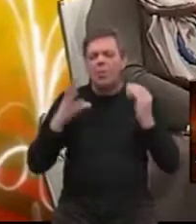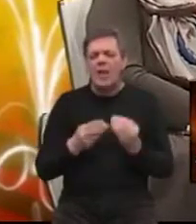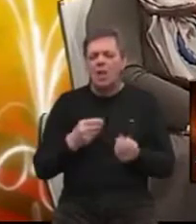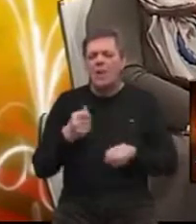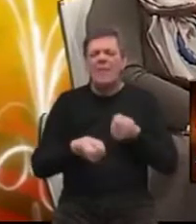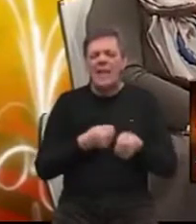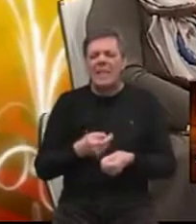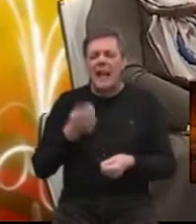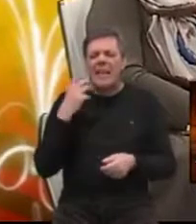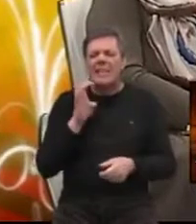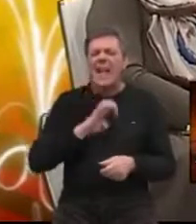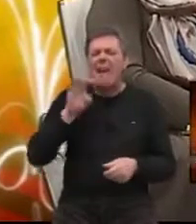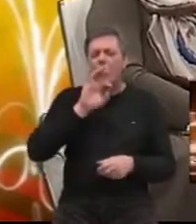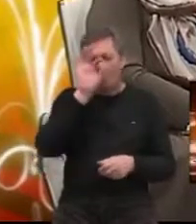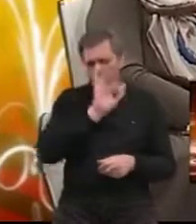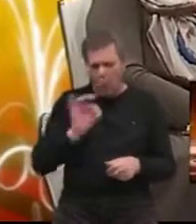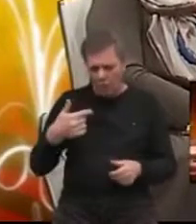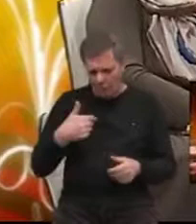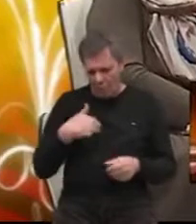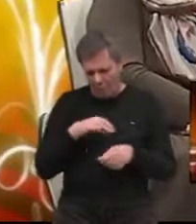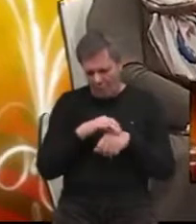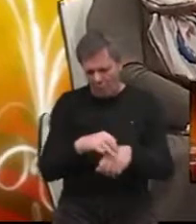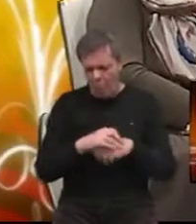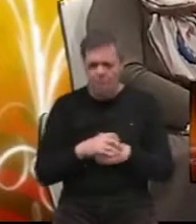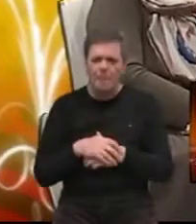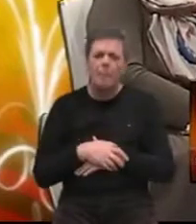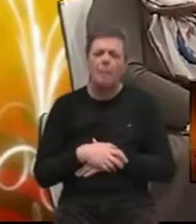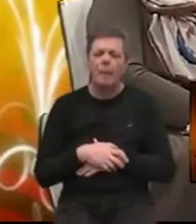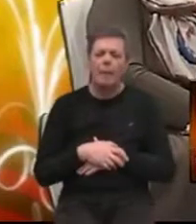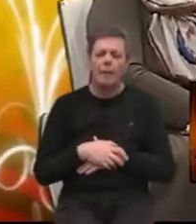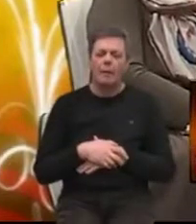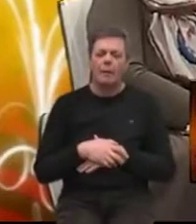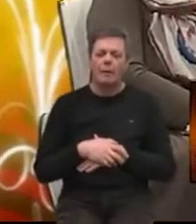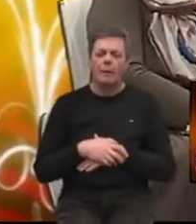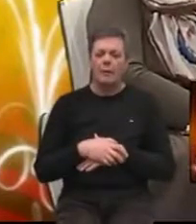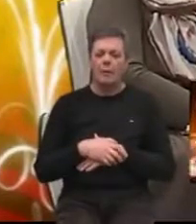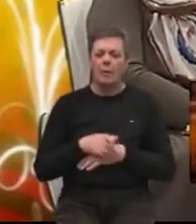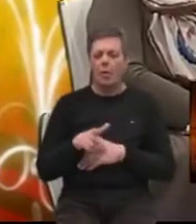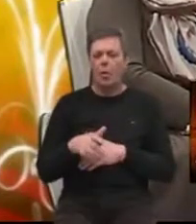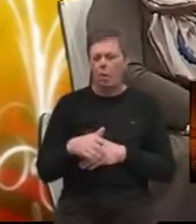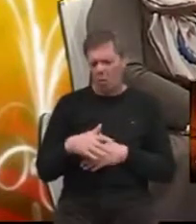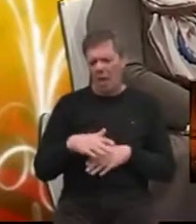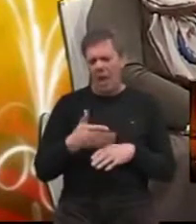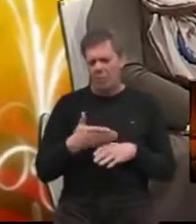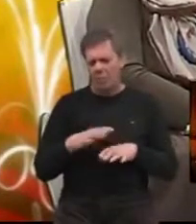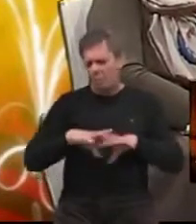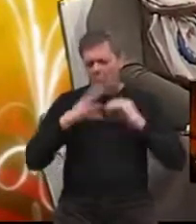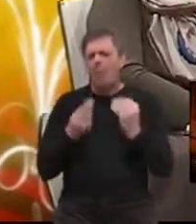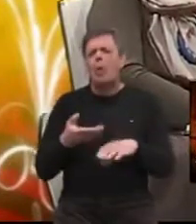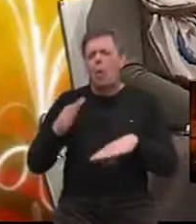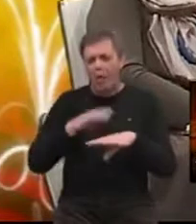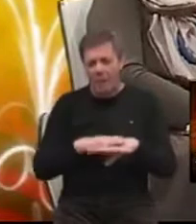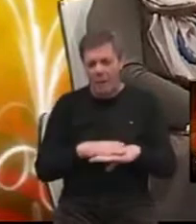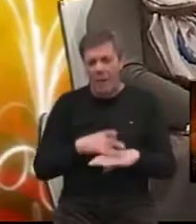financirana iz evropskog projekta koji vodim, koji provodimo. Znači oni ga kompletno pokrivaju, a